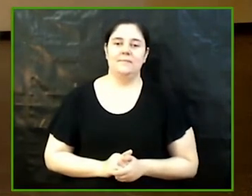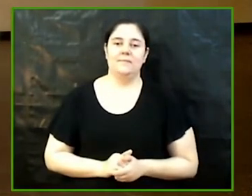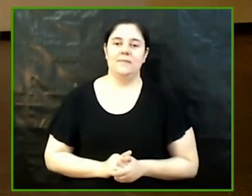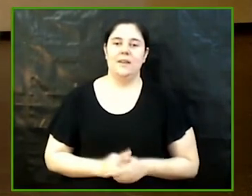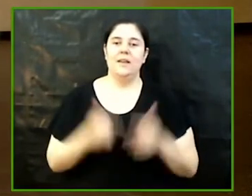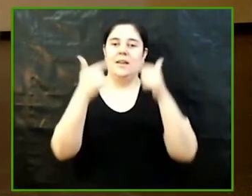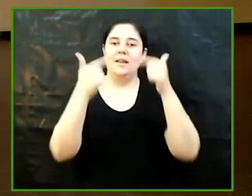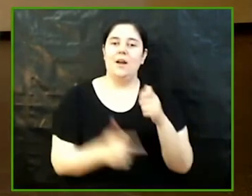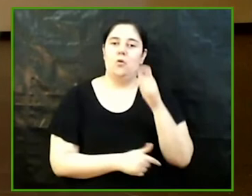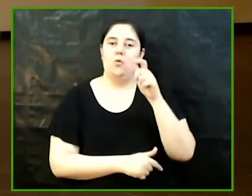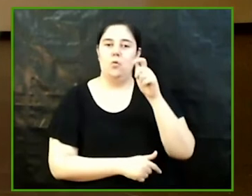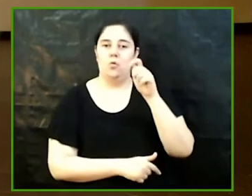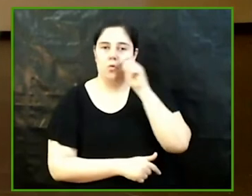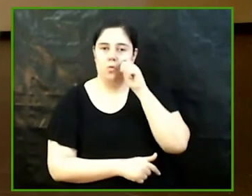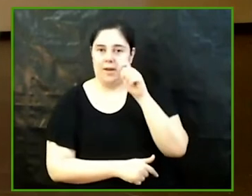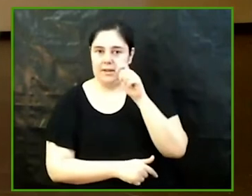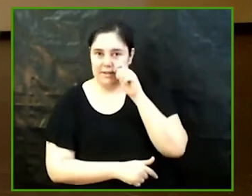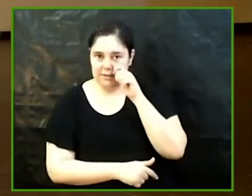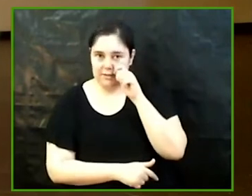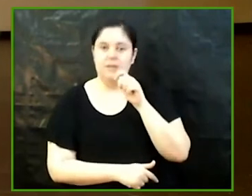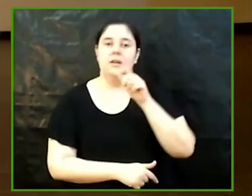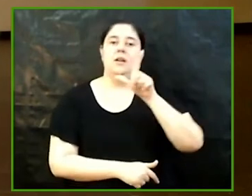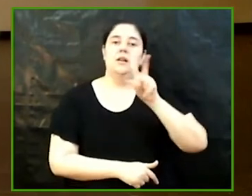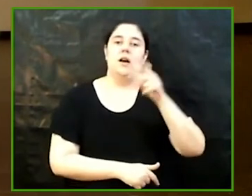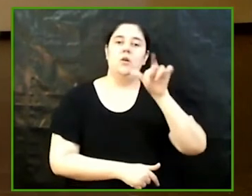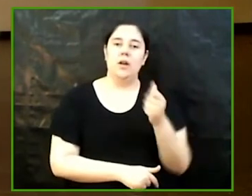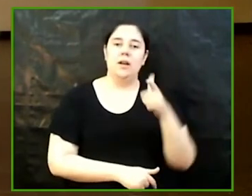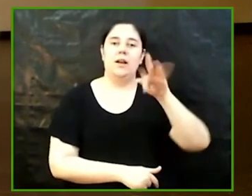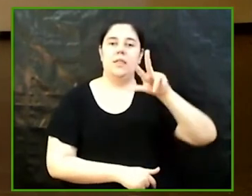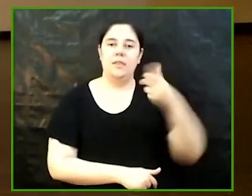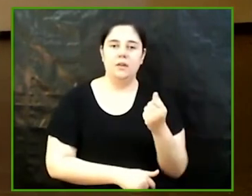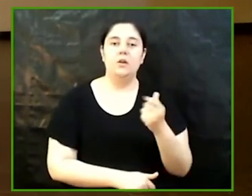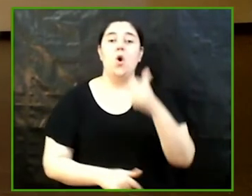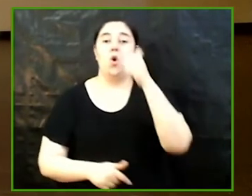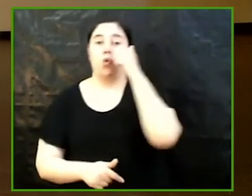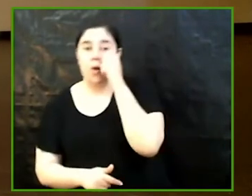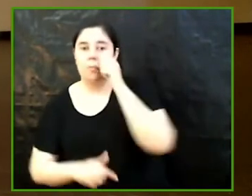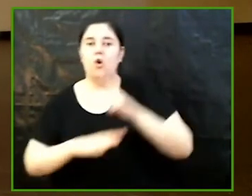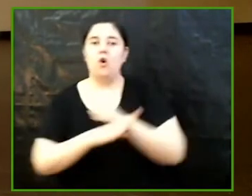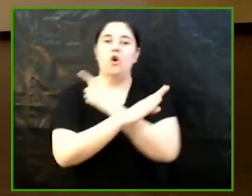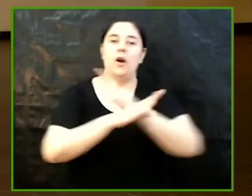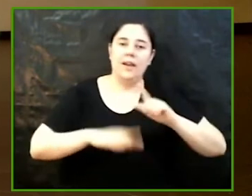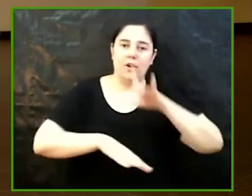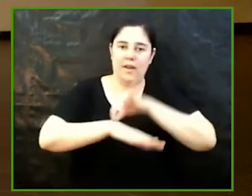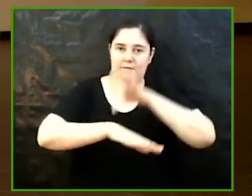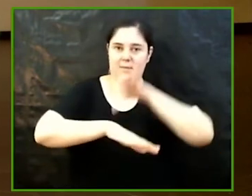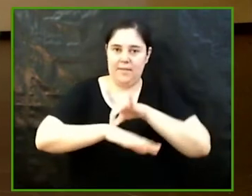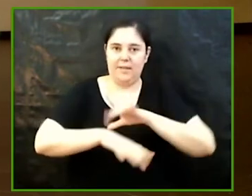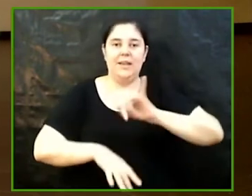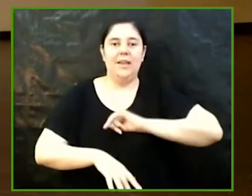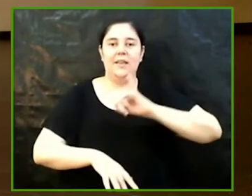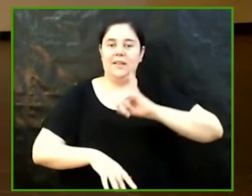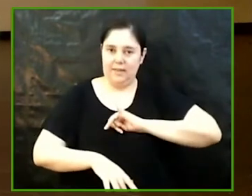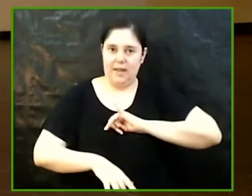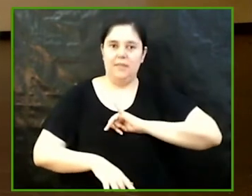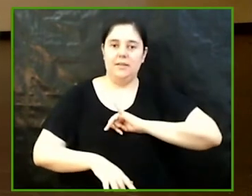Laura García Villalba cuerpo, género, enfermedad identidades, dolientes y estigmas identitarios